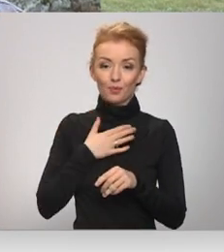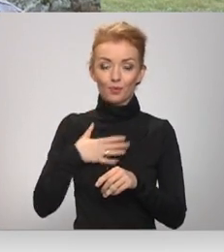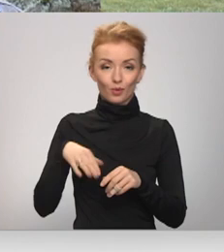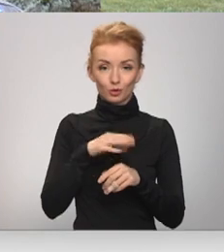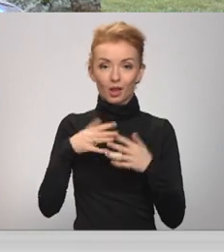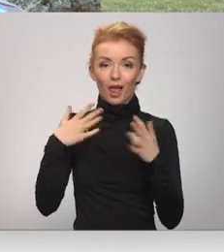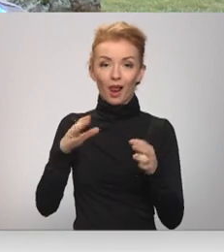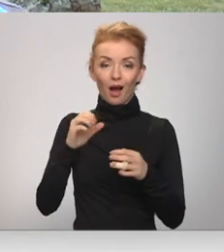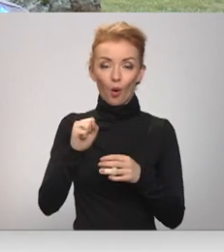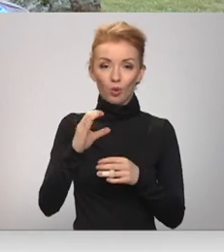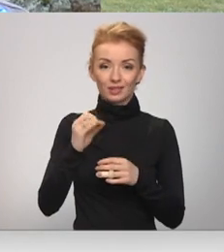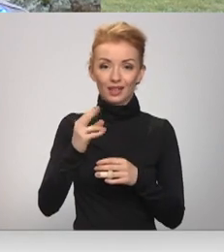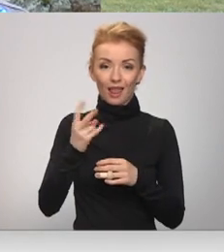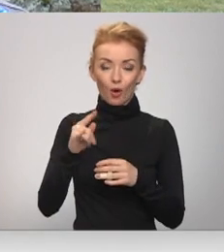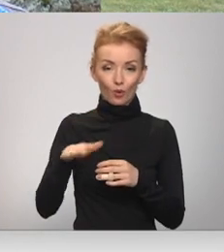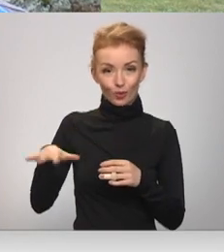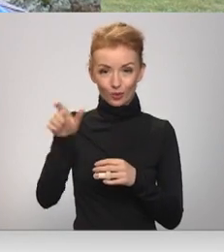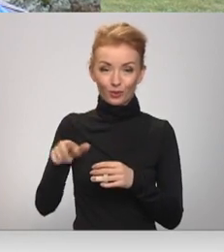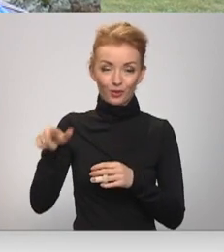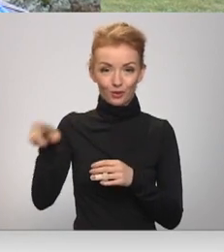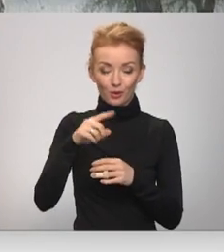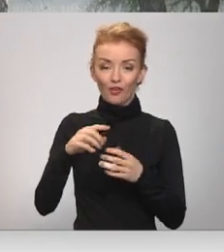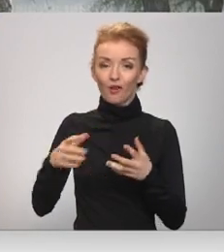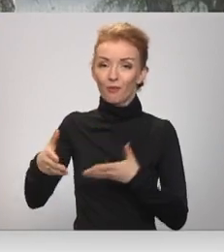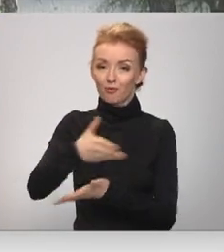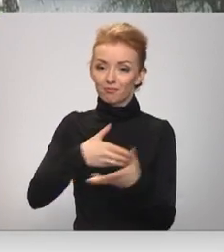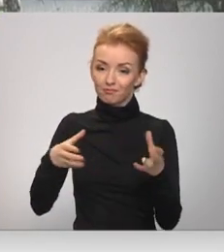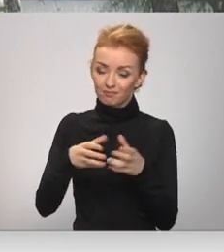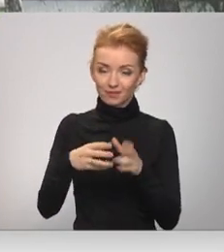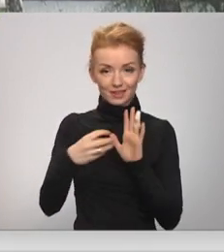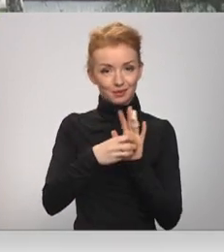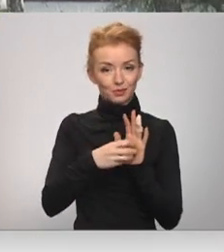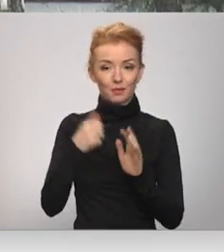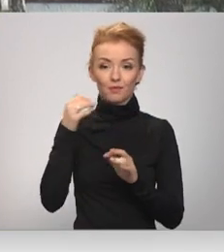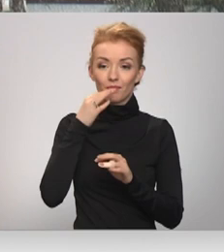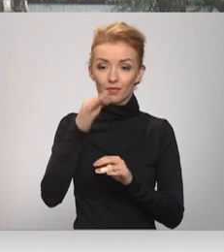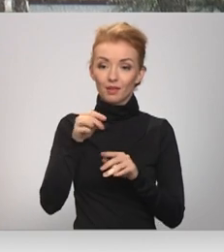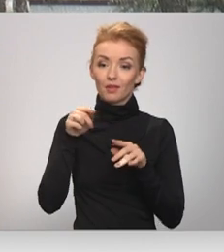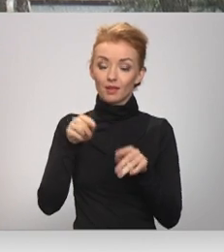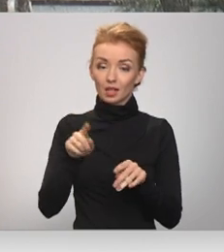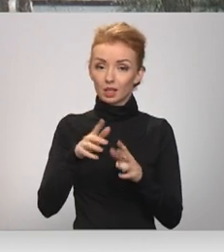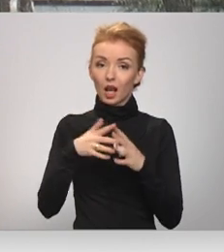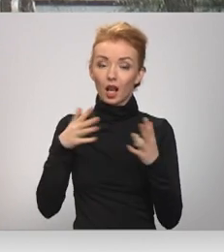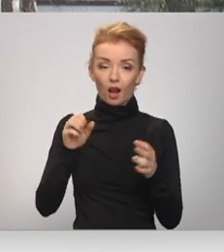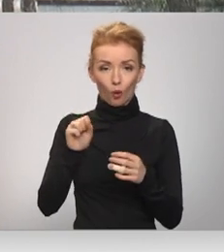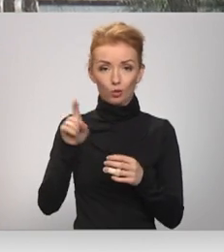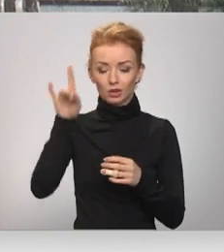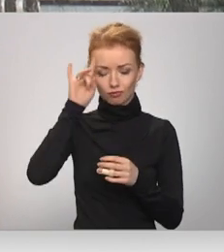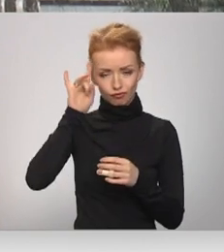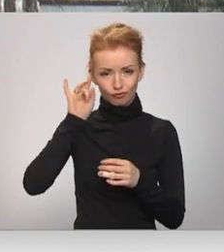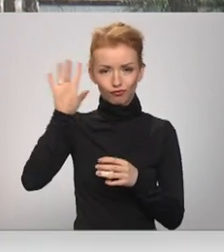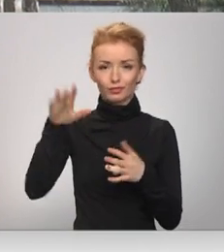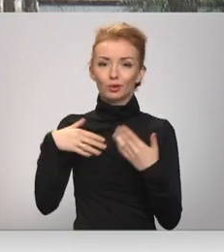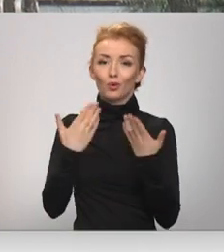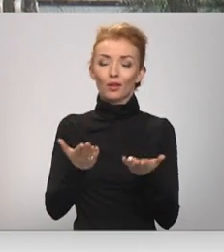lielautasnieku vienotības simbols. Nu, tas ir lielautasē diezgan lielu atpazīstamību dod,